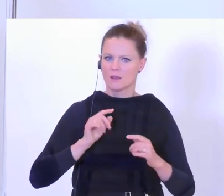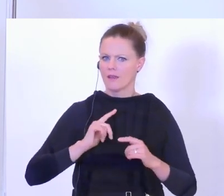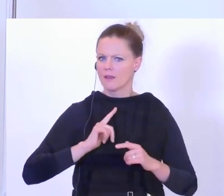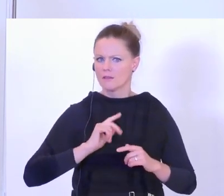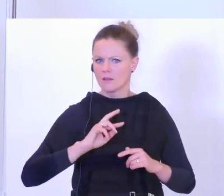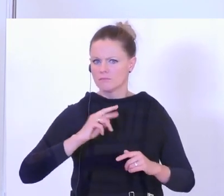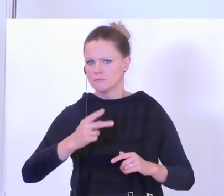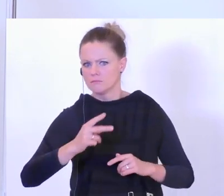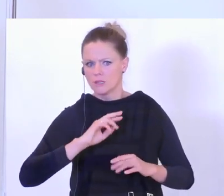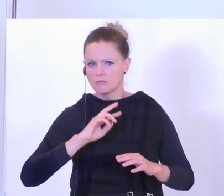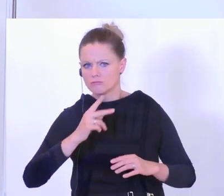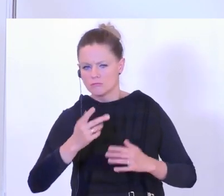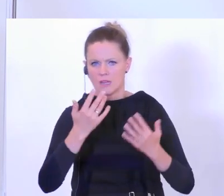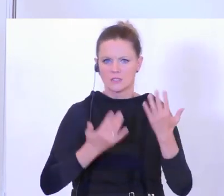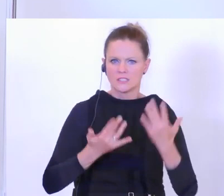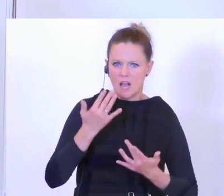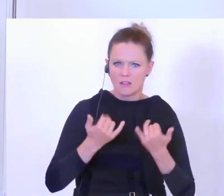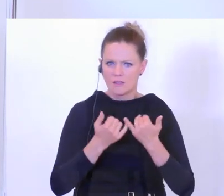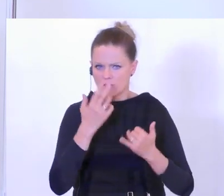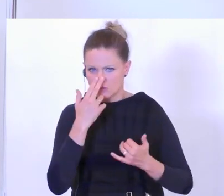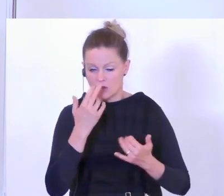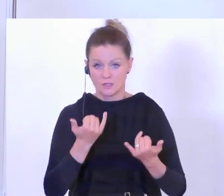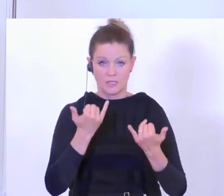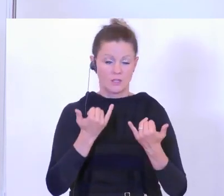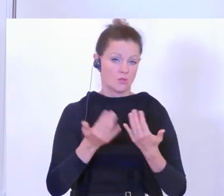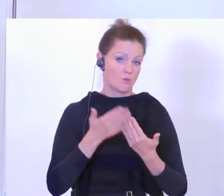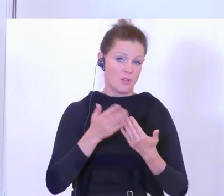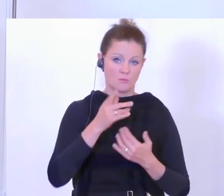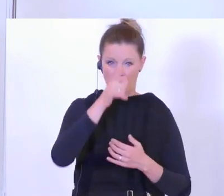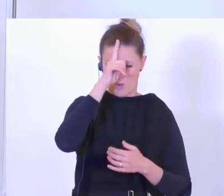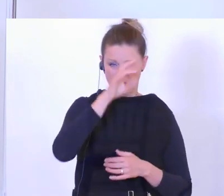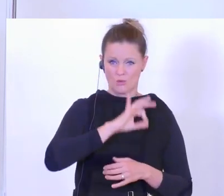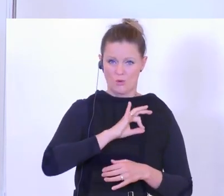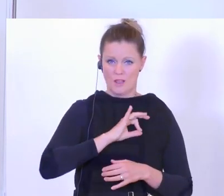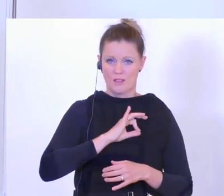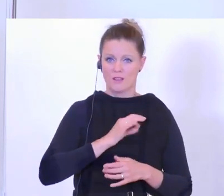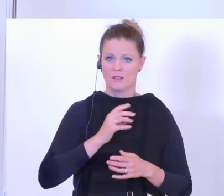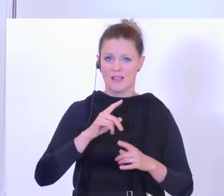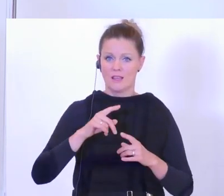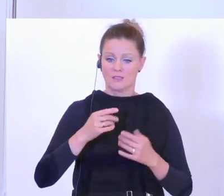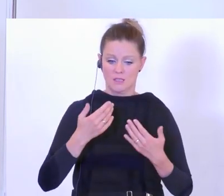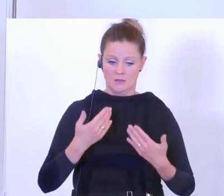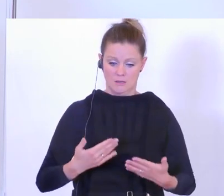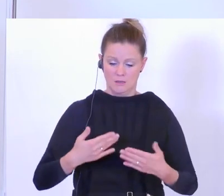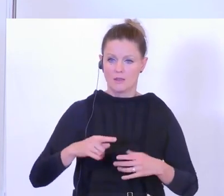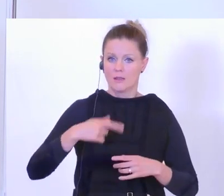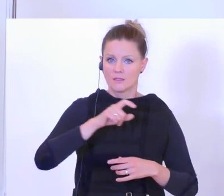transparenten Zahlenaustausch. Und wir, also jetzt zum Beispiel mit den deutschen Kollegen, mir vereinbart auch diese Woche, nächste Woche immer wieder Gespräche zu führen, wie